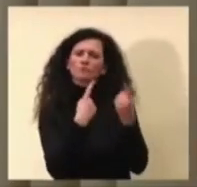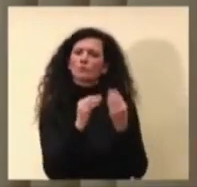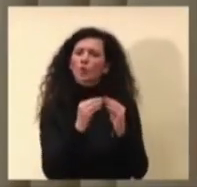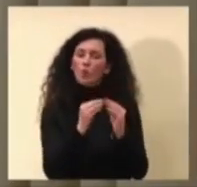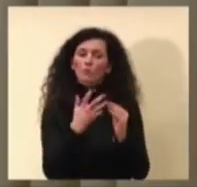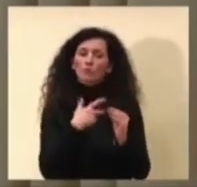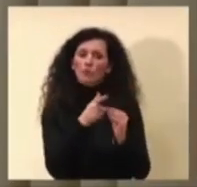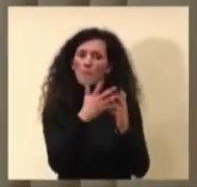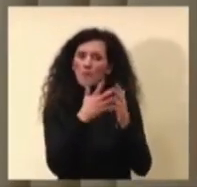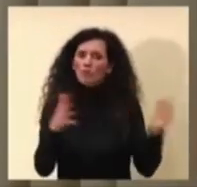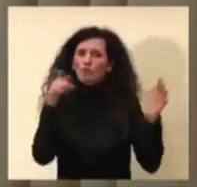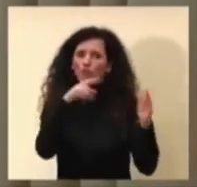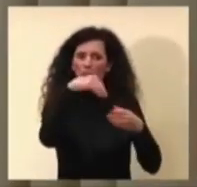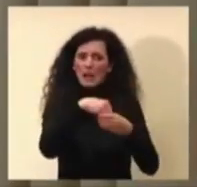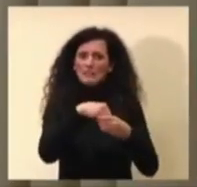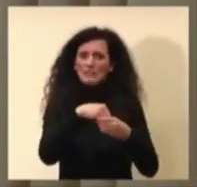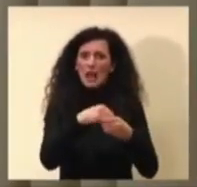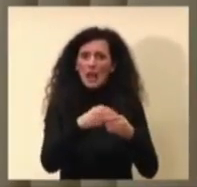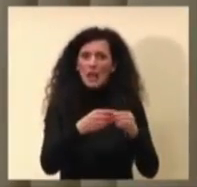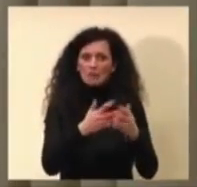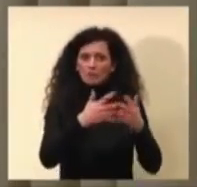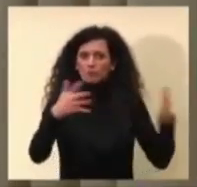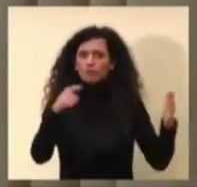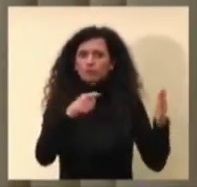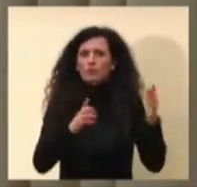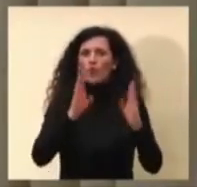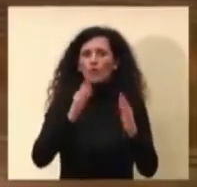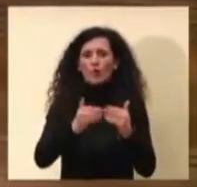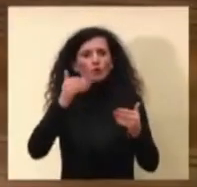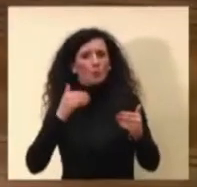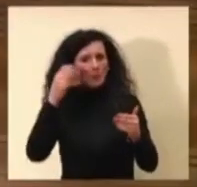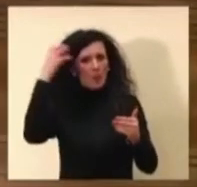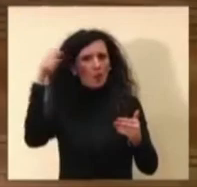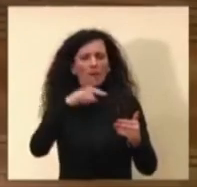composita rispetto a quello precedente. Grazie. Grazie.